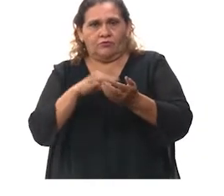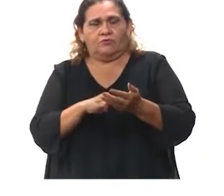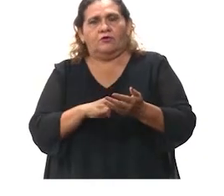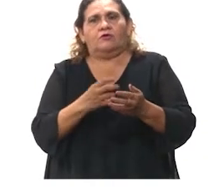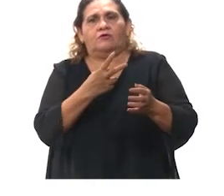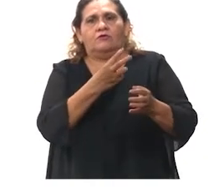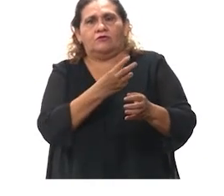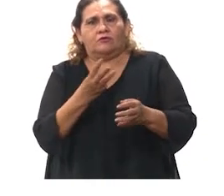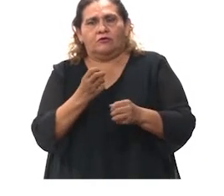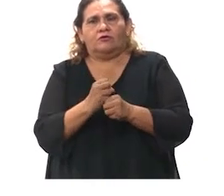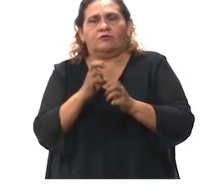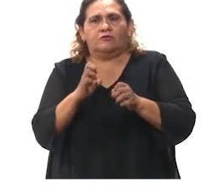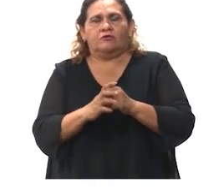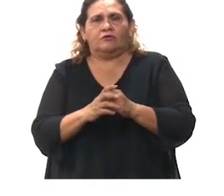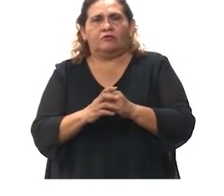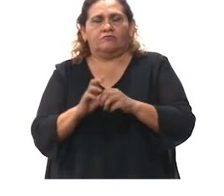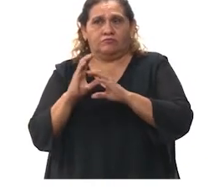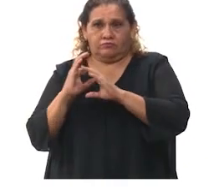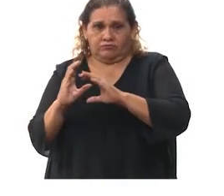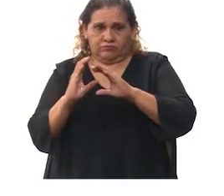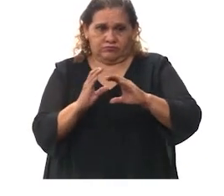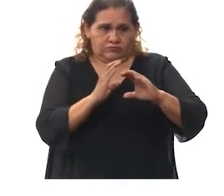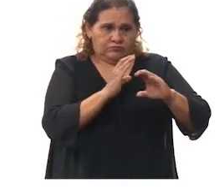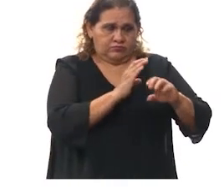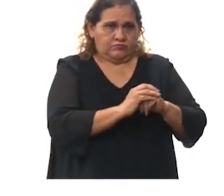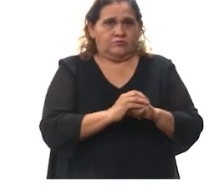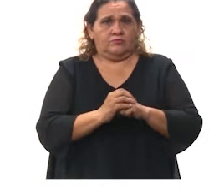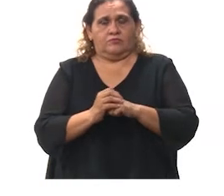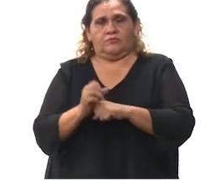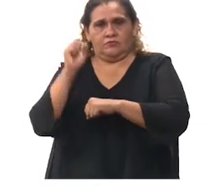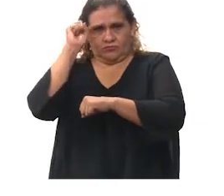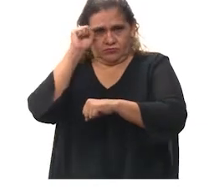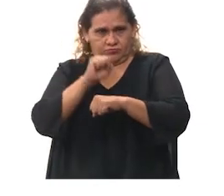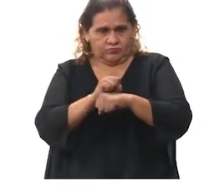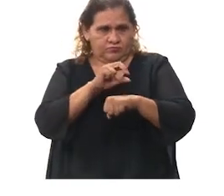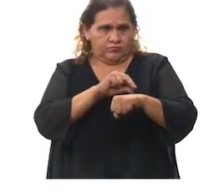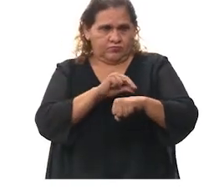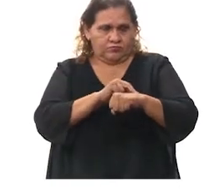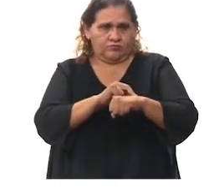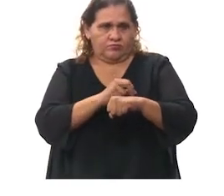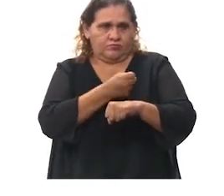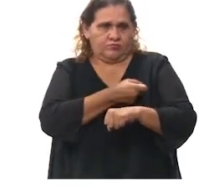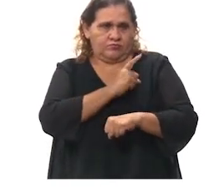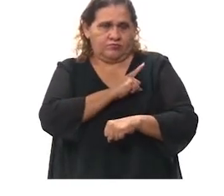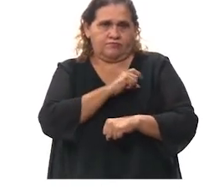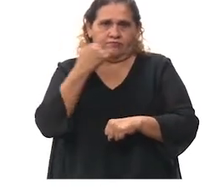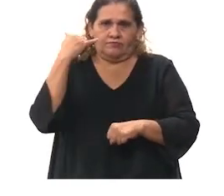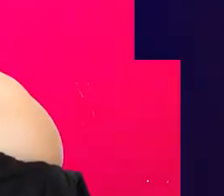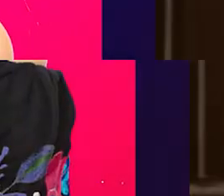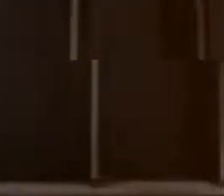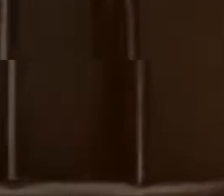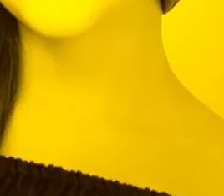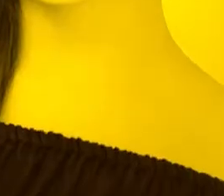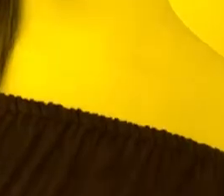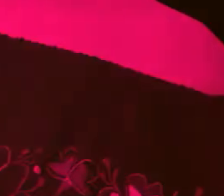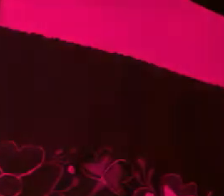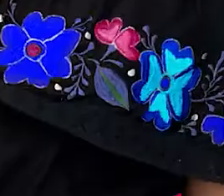tianginxilupelwinal tak 107 jabove. Uy esagilo le semáforo tiile pizkina. Uchigipisiko bechakán cañanil. Nipolal.